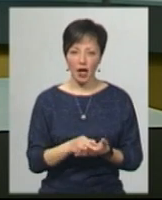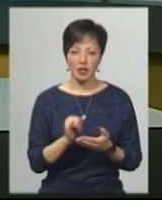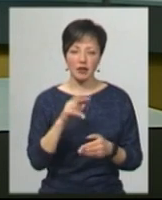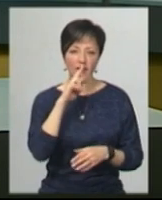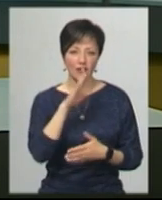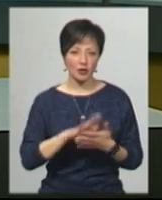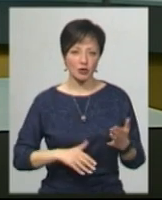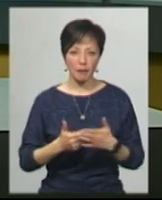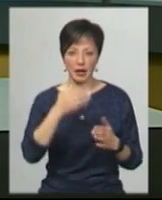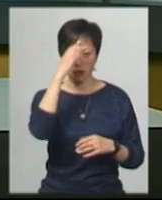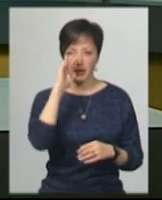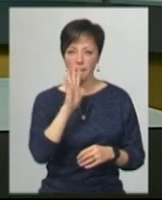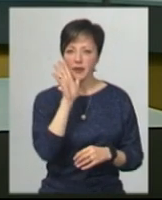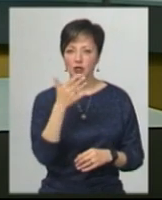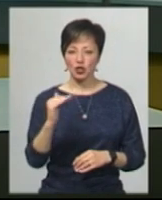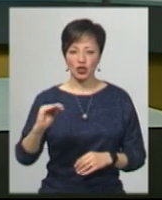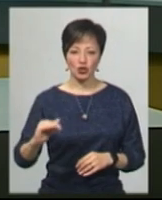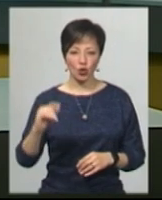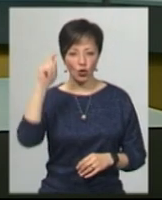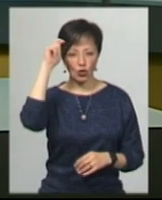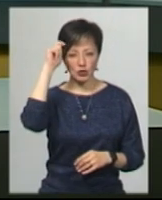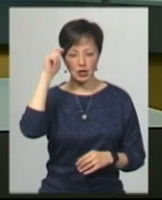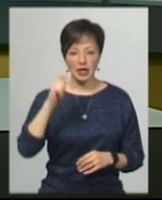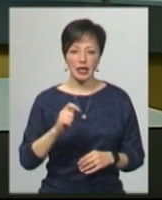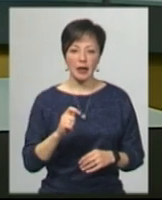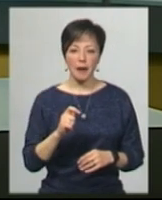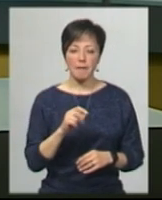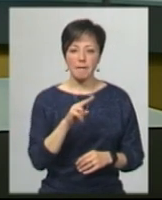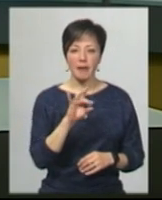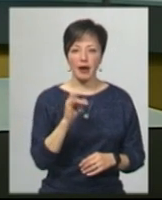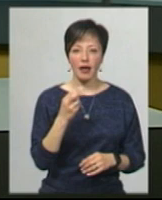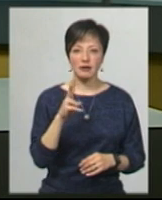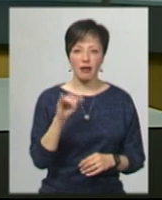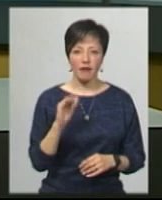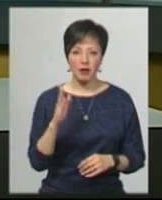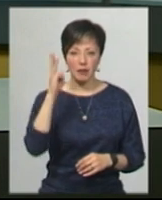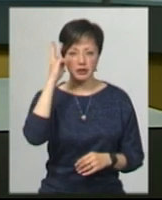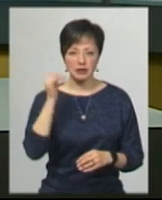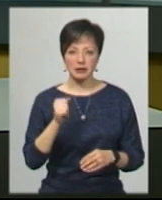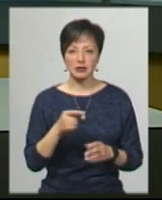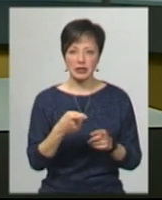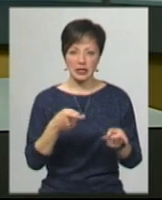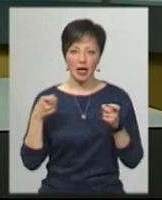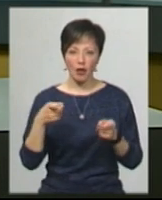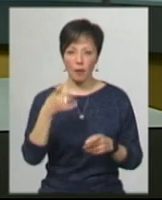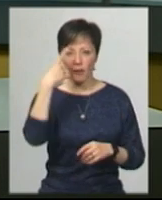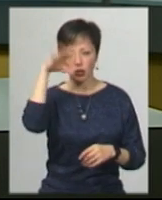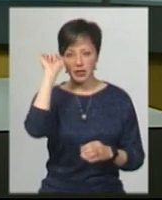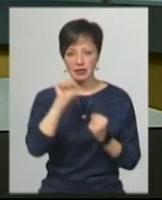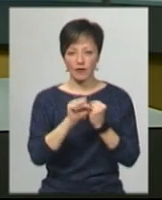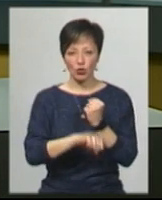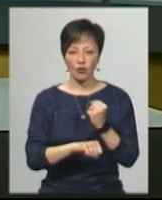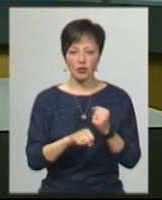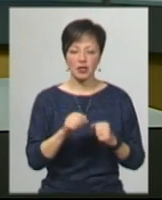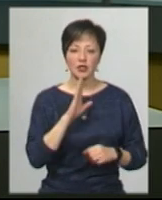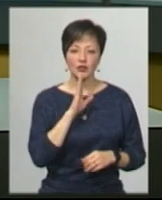вибачився перед батьками п'ятирічного Кирила Тлявова із Переяслава-Хмельницького, якого застрелили поліцейські та зґвалтованою в